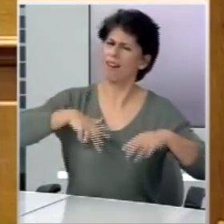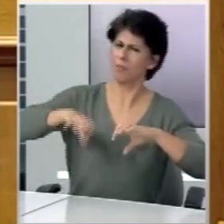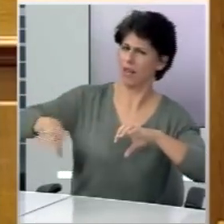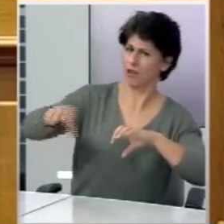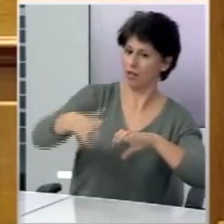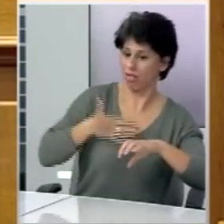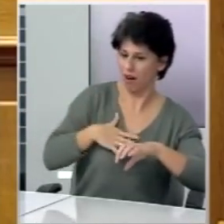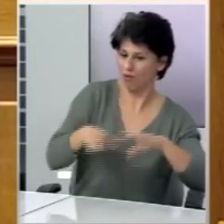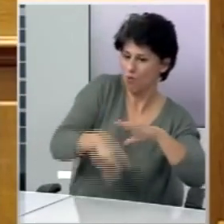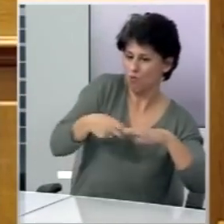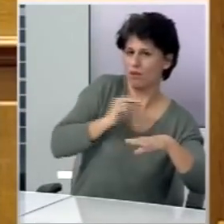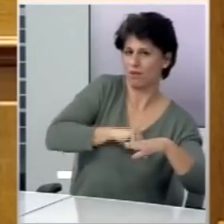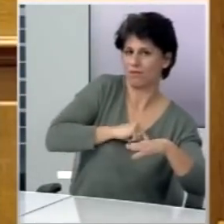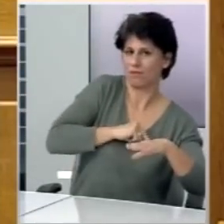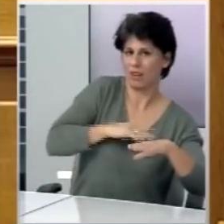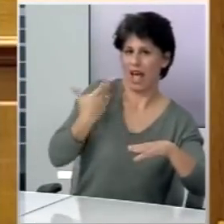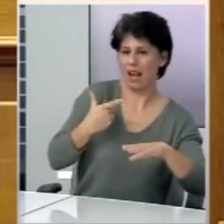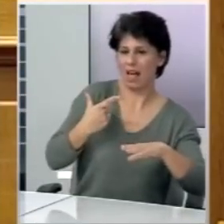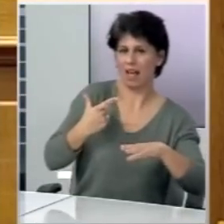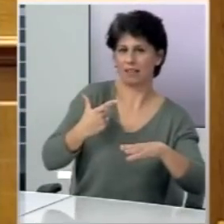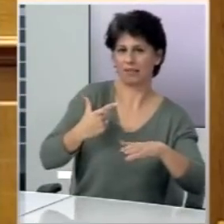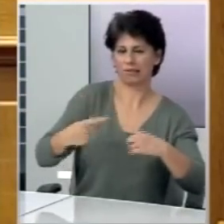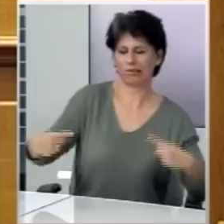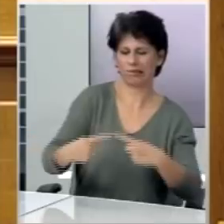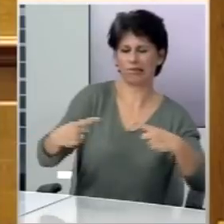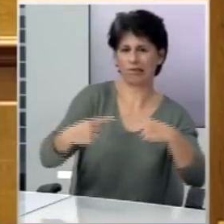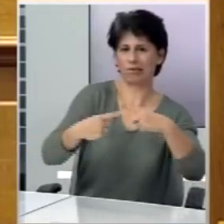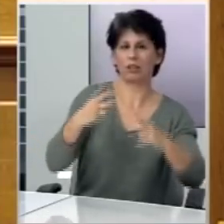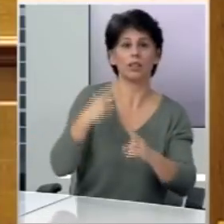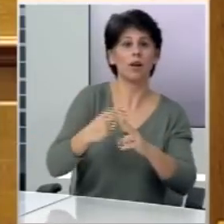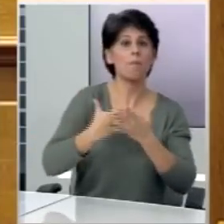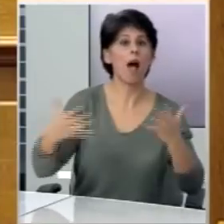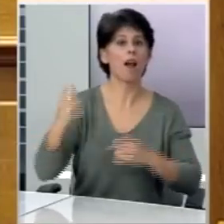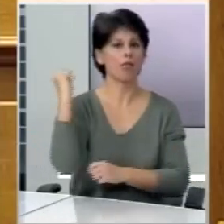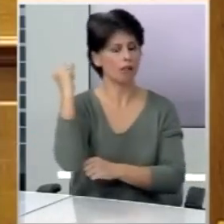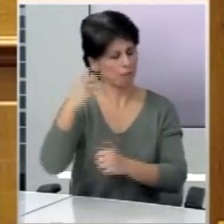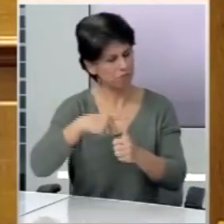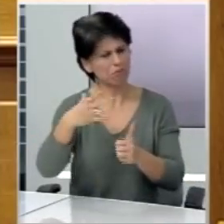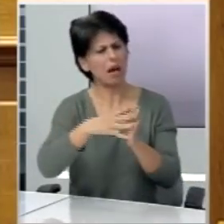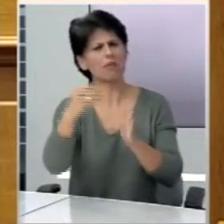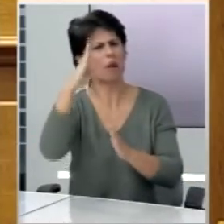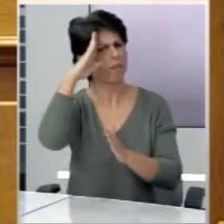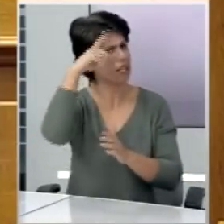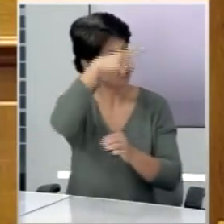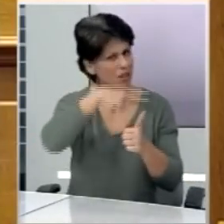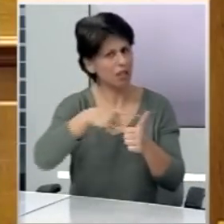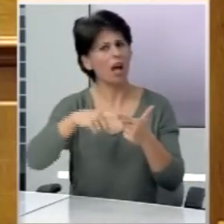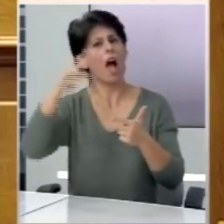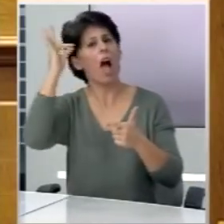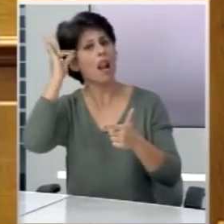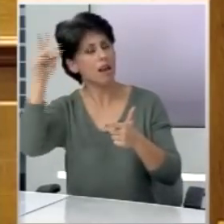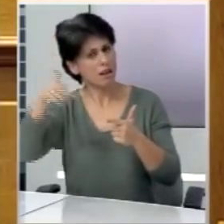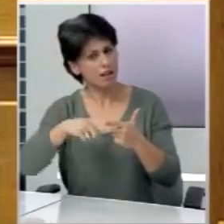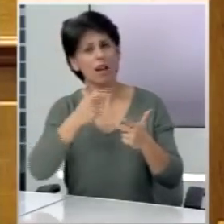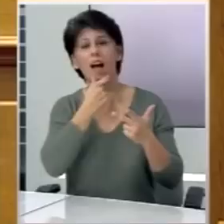περιοχής, αλλά κονταροχτυπιούνται κυρίως μεγάλες δυνάμεις, Ινωμένες Πολιτείες Αμερικής, Γαλλία,